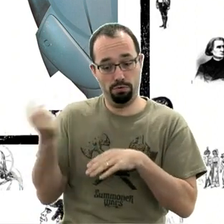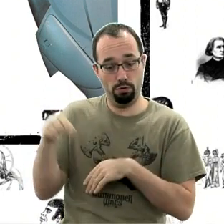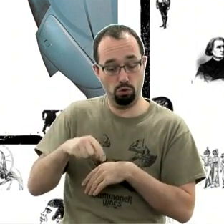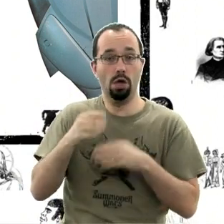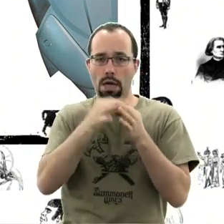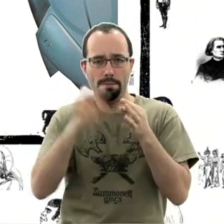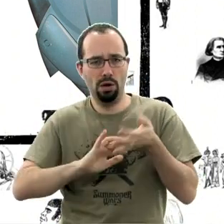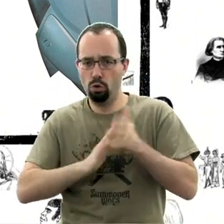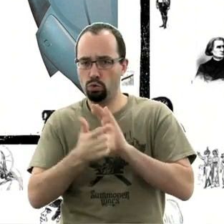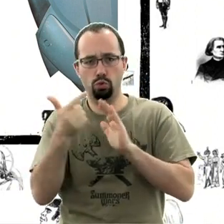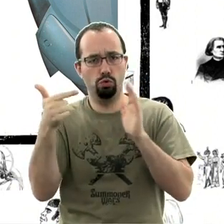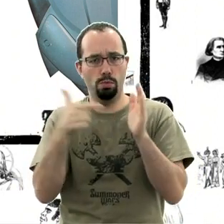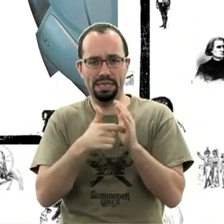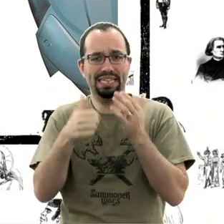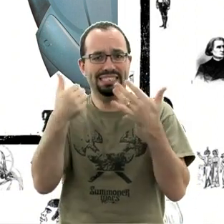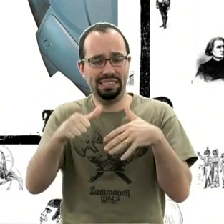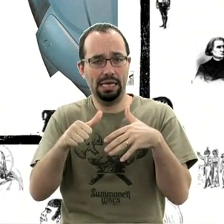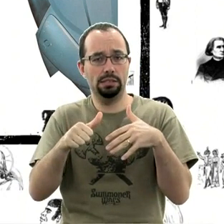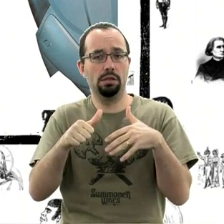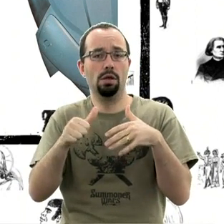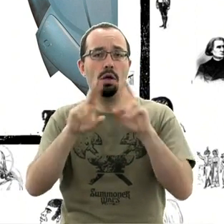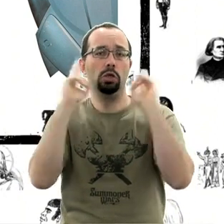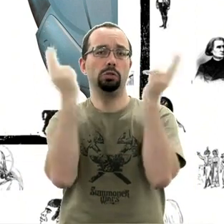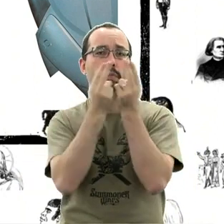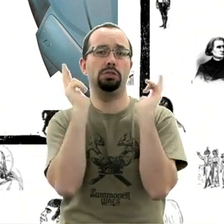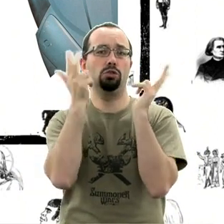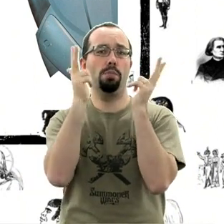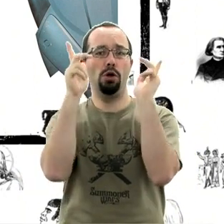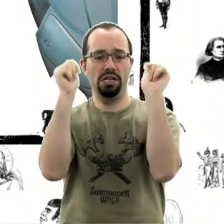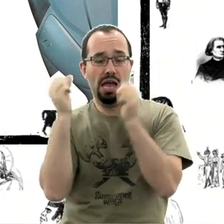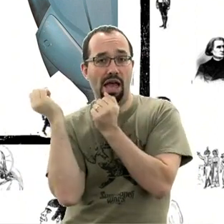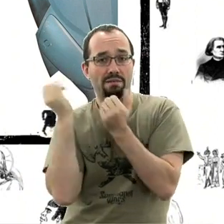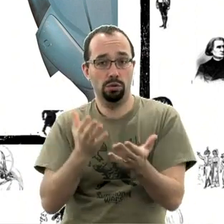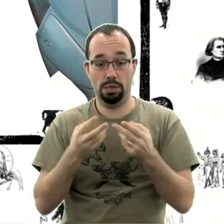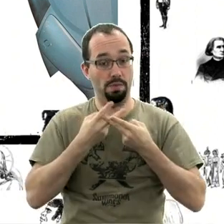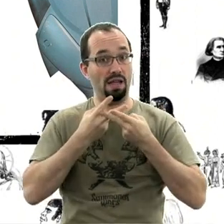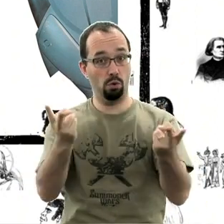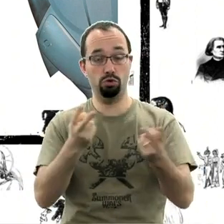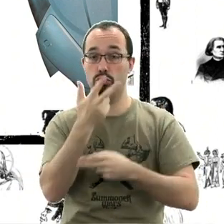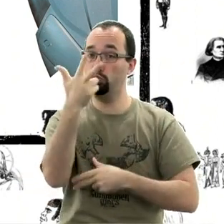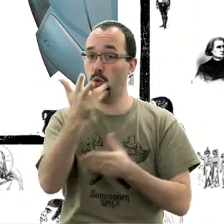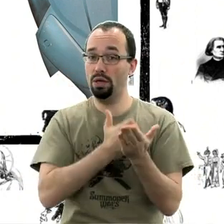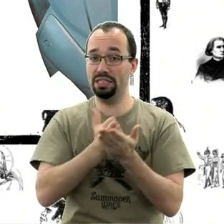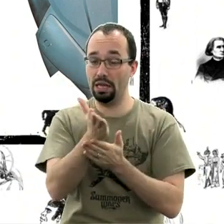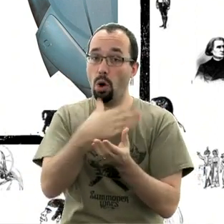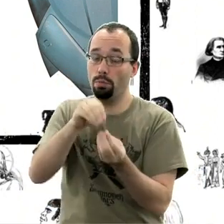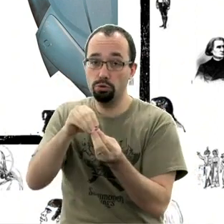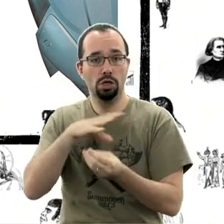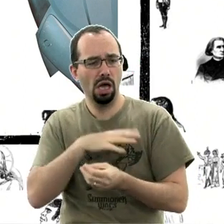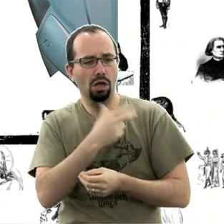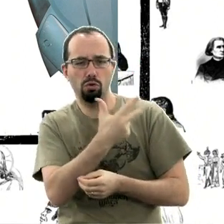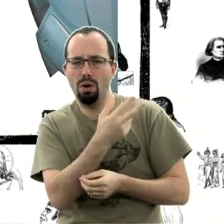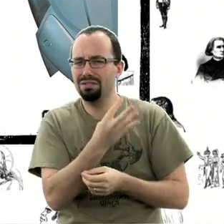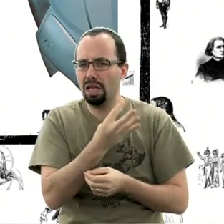ce qui allait sortir en 2016 chez les Space Cowboys. Et ils annoncent trois scénarios minimum qui arriveront au courant de l'année 2016, puisque les trois ou quatre qui étaient sortis en 2015.